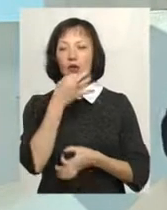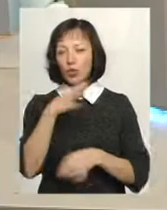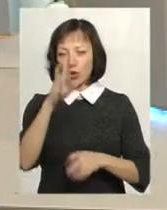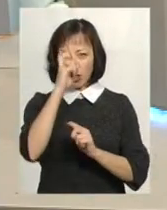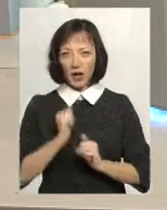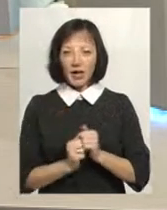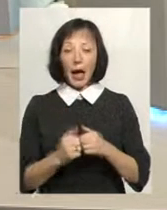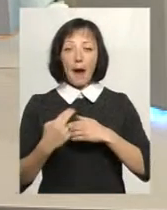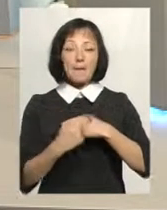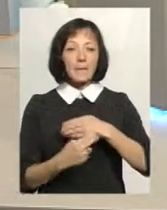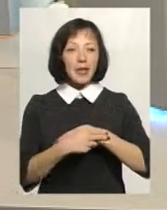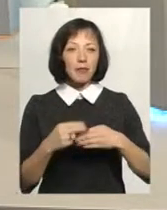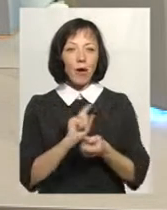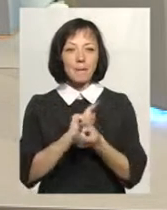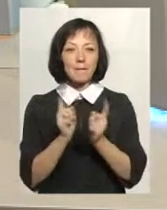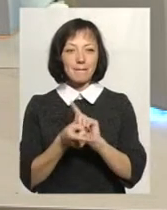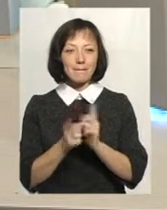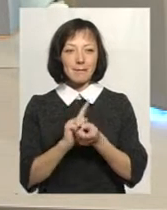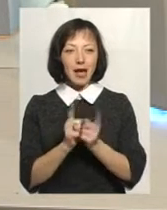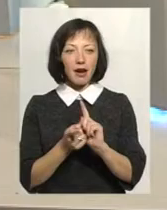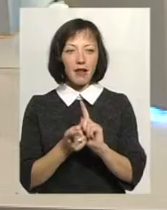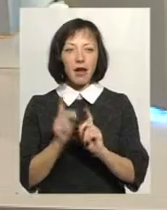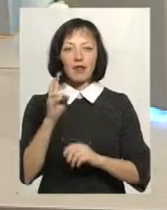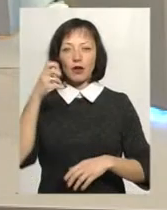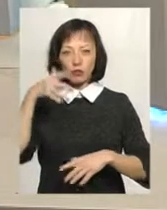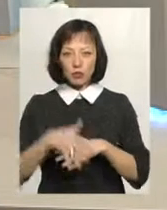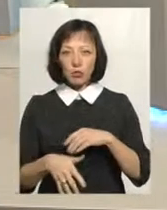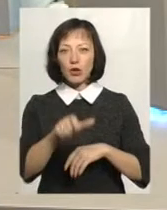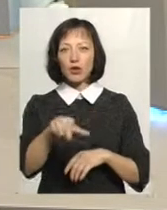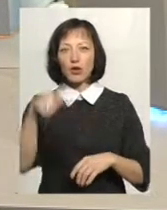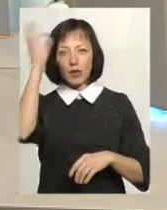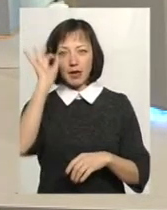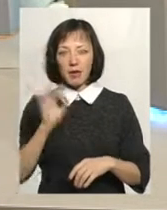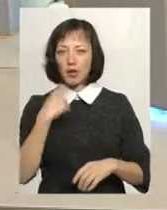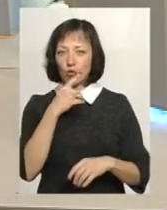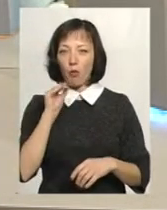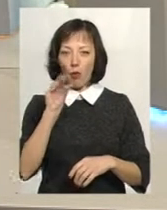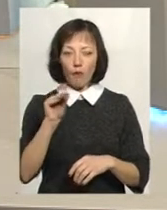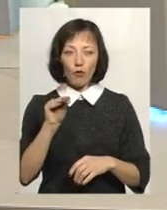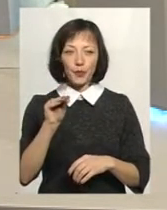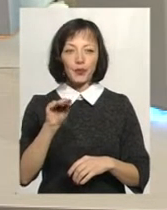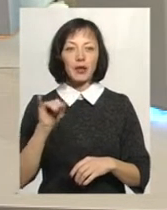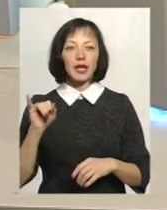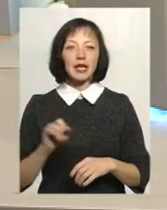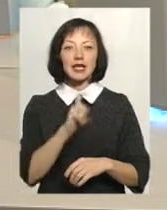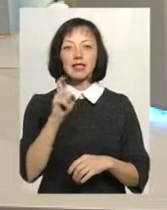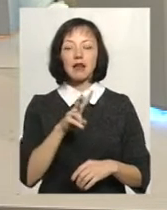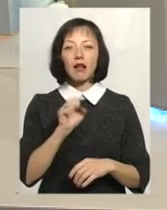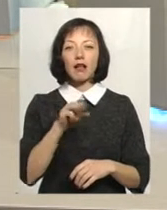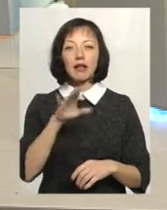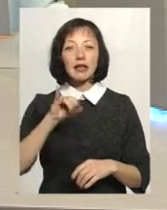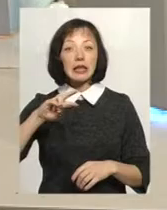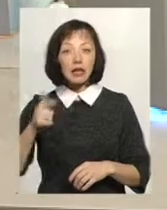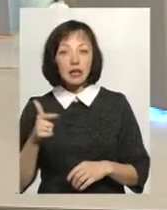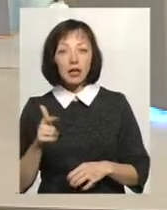І він Біблію переклав, чи не вперше, на зрозумілу людям німецьку мову, із латині, яка була